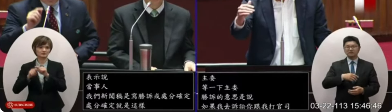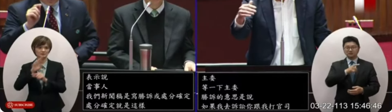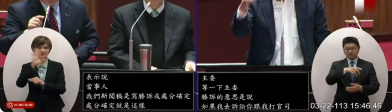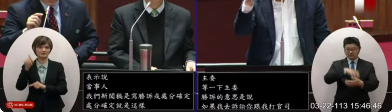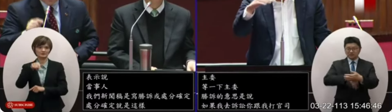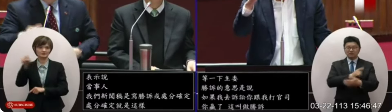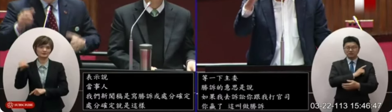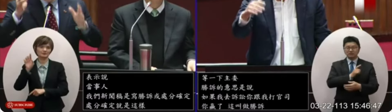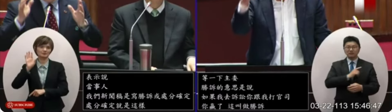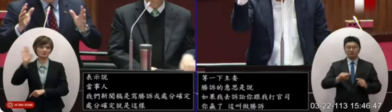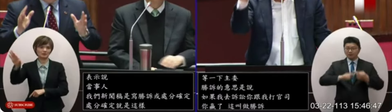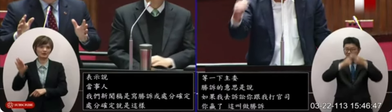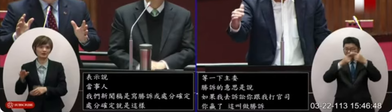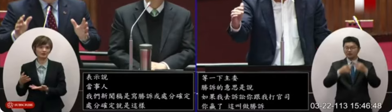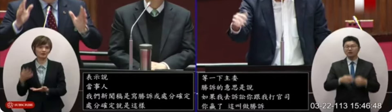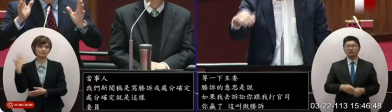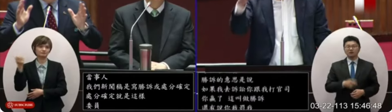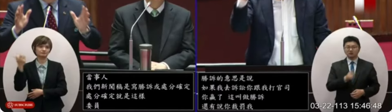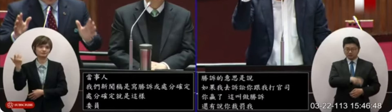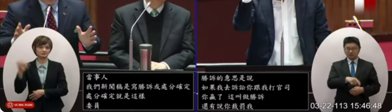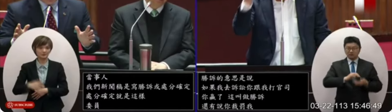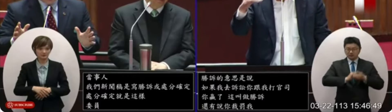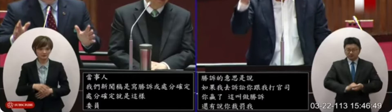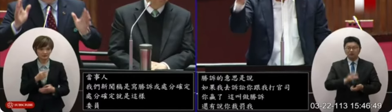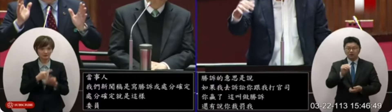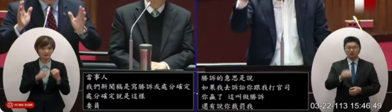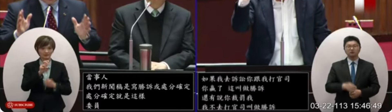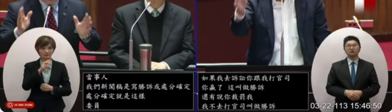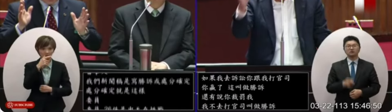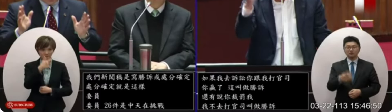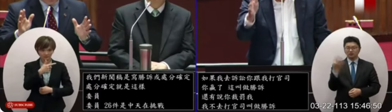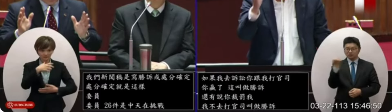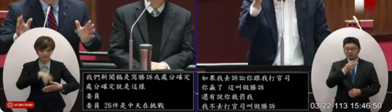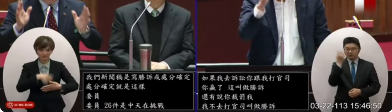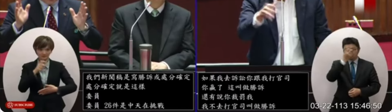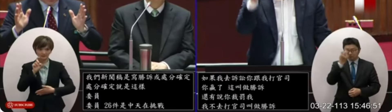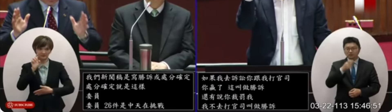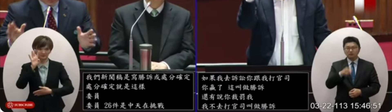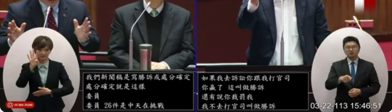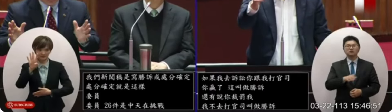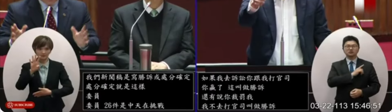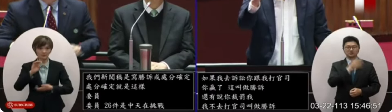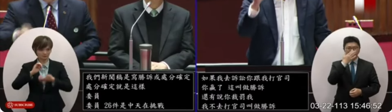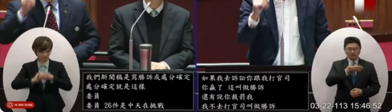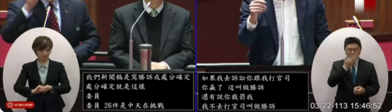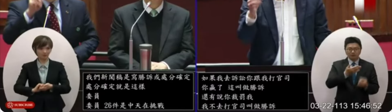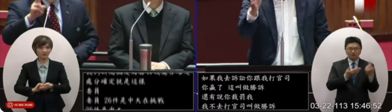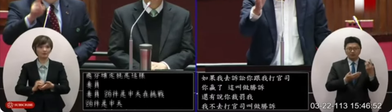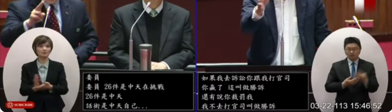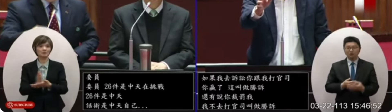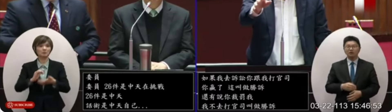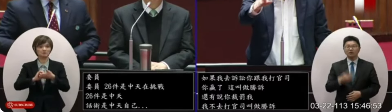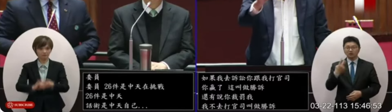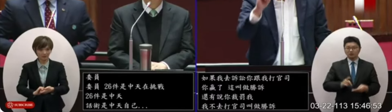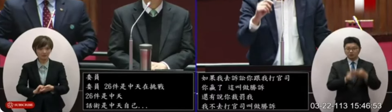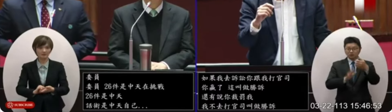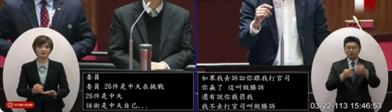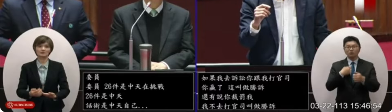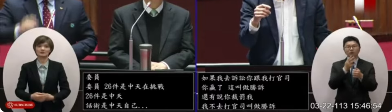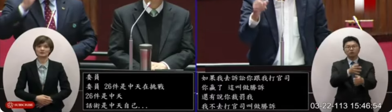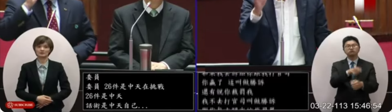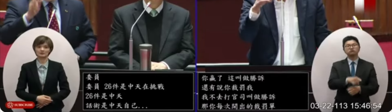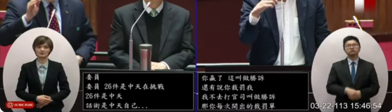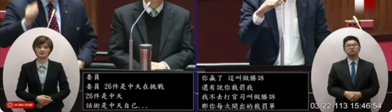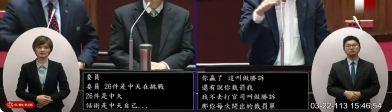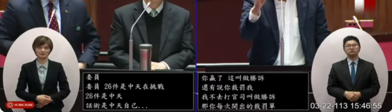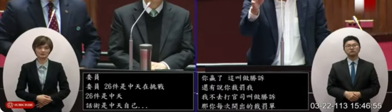在打官司不管是有沒有確定在好幾省你們就是一直連辦而且主委我問你另外